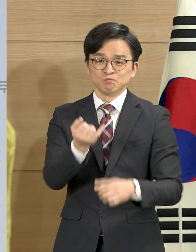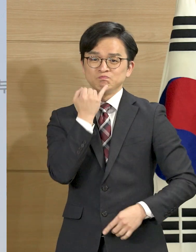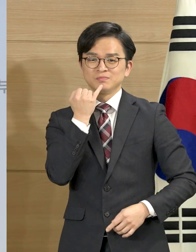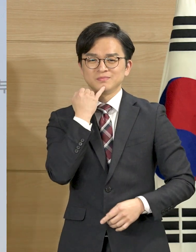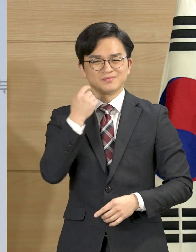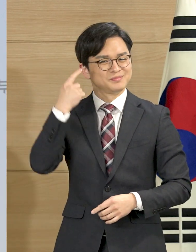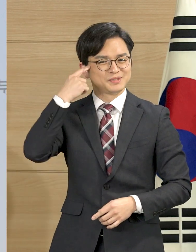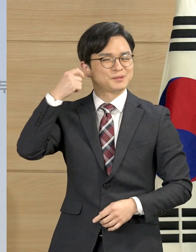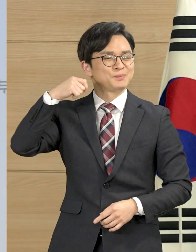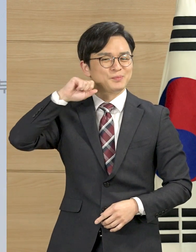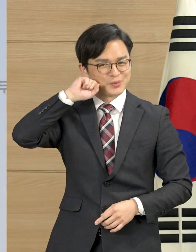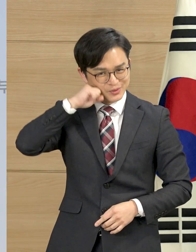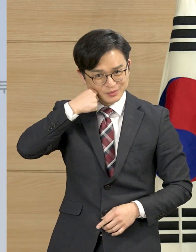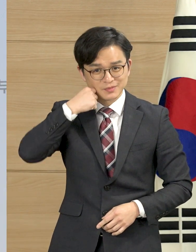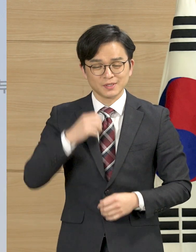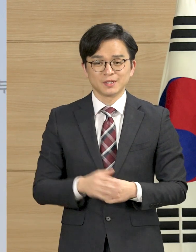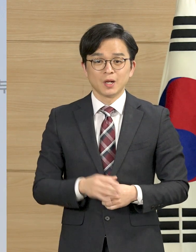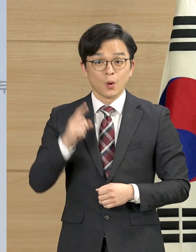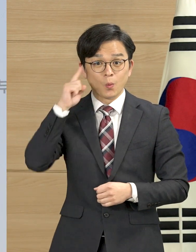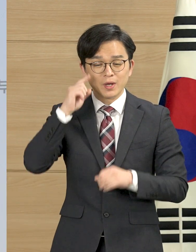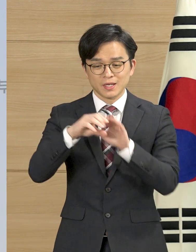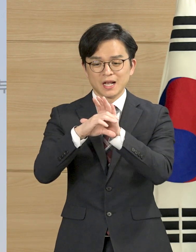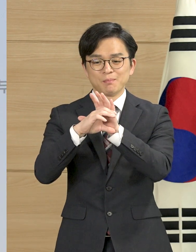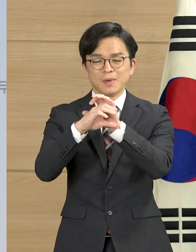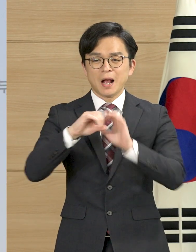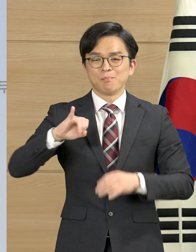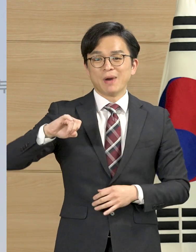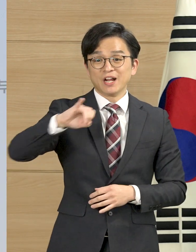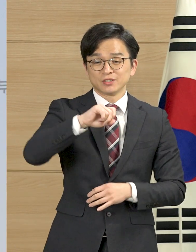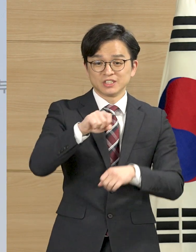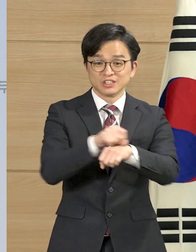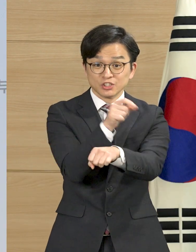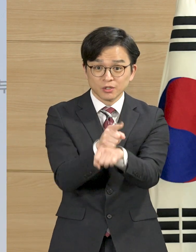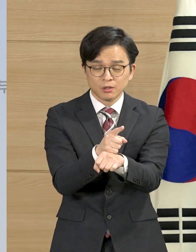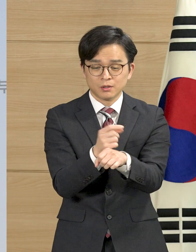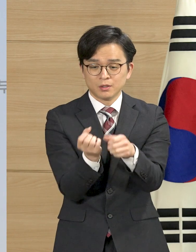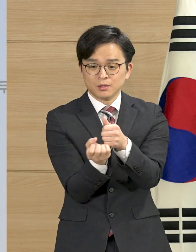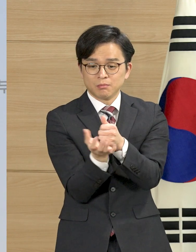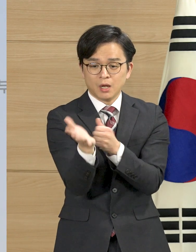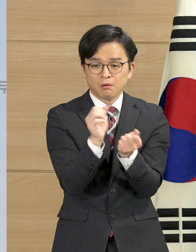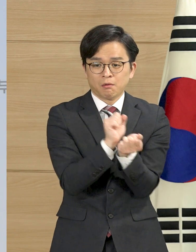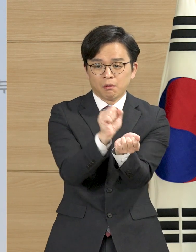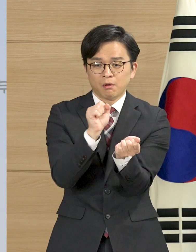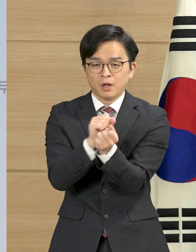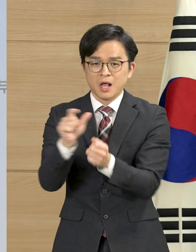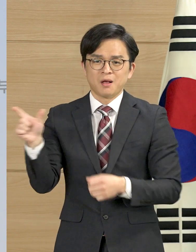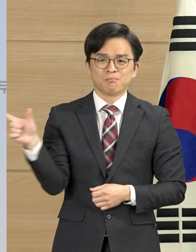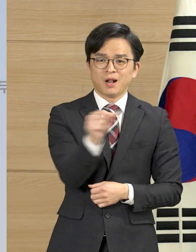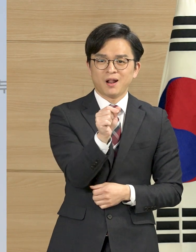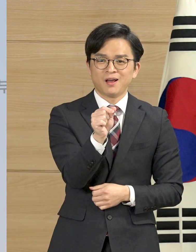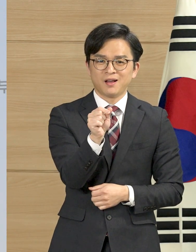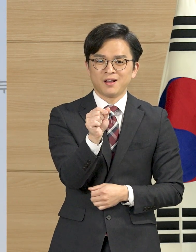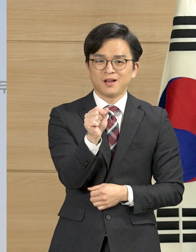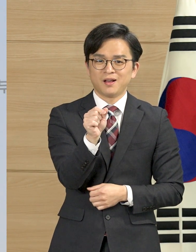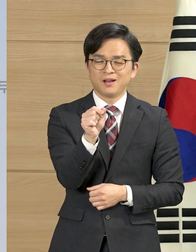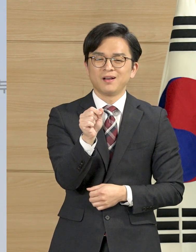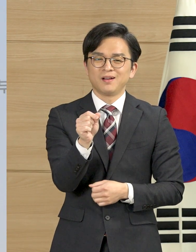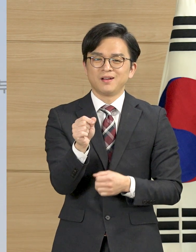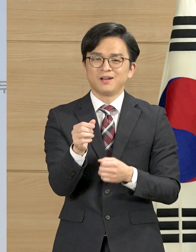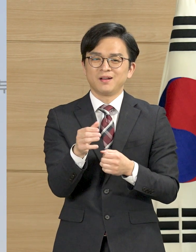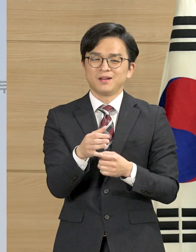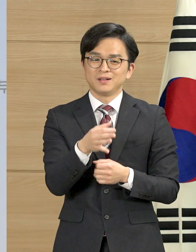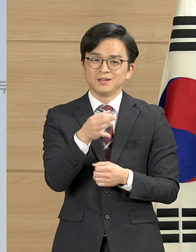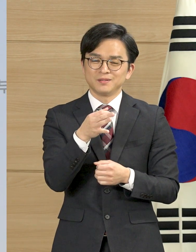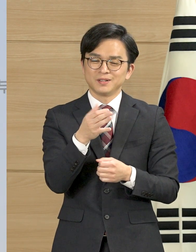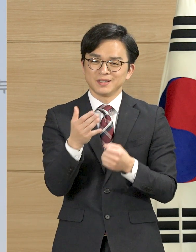상황은 아닙니다. 바이러스의 특성이 전염력이 높고 초기 경증 증상부터 전파될